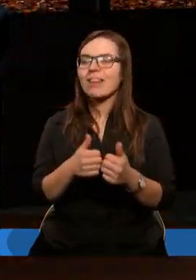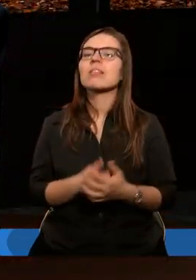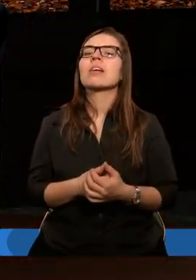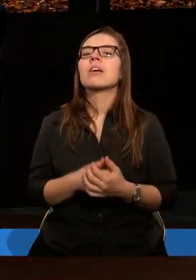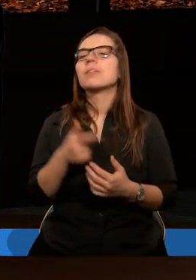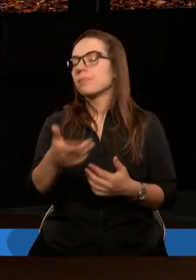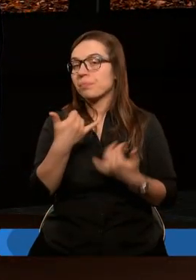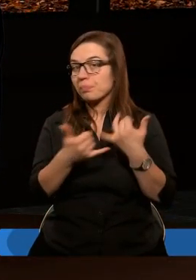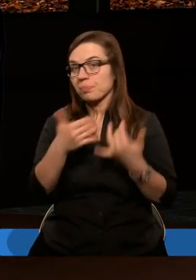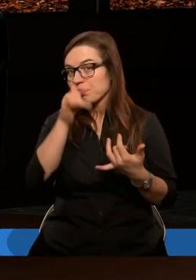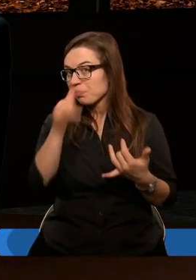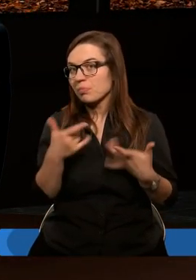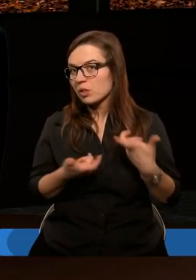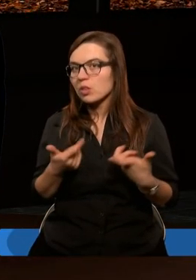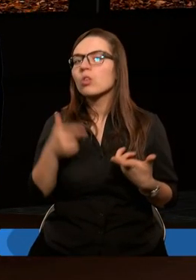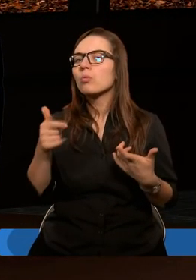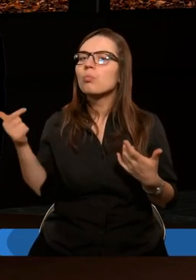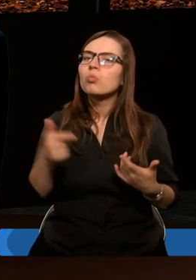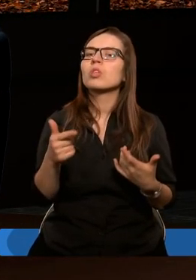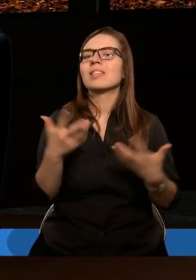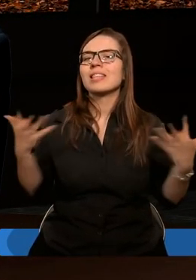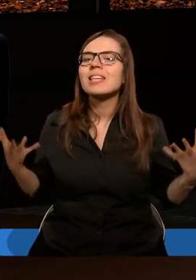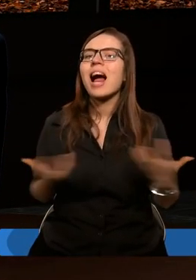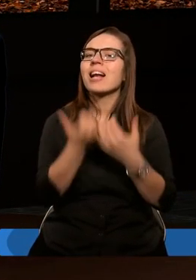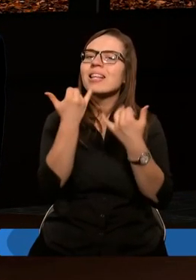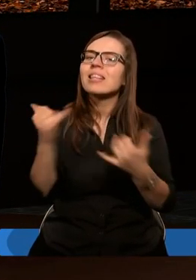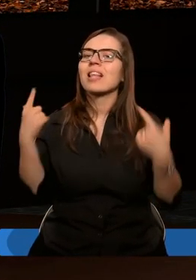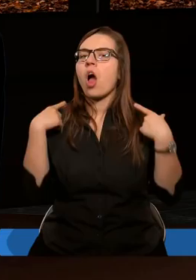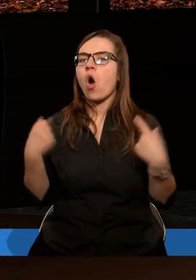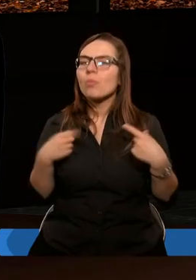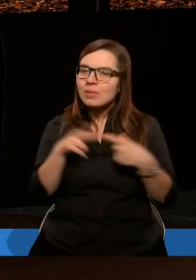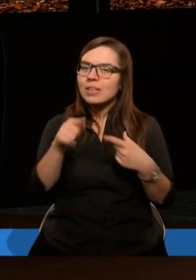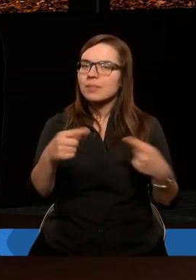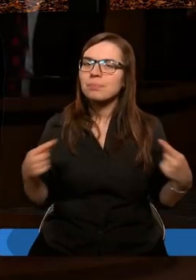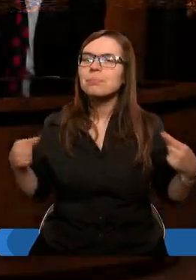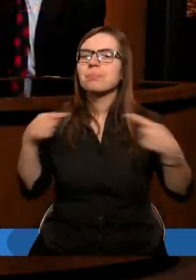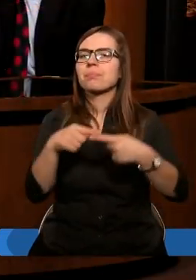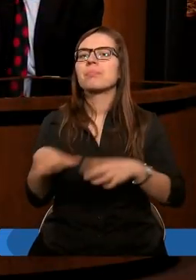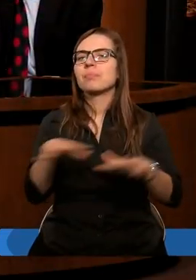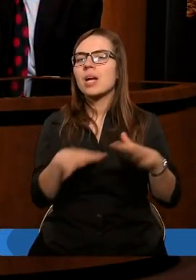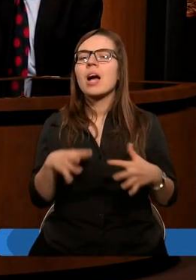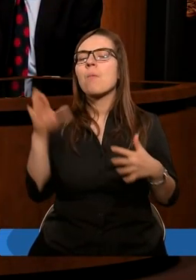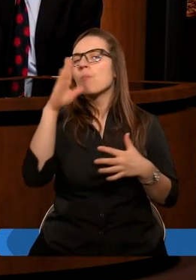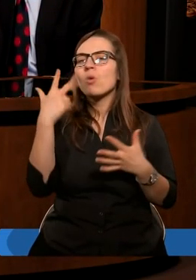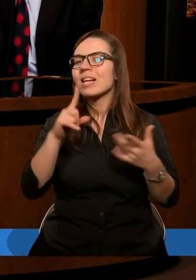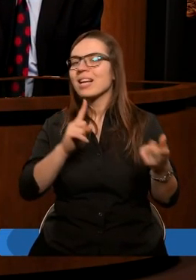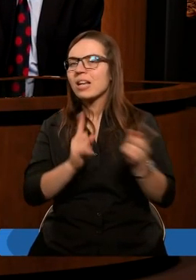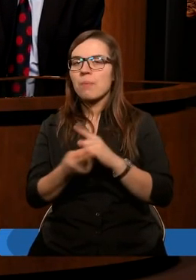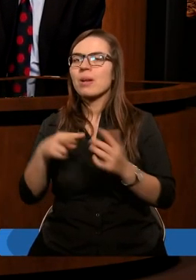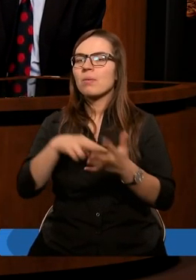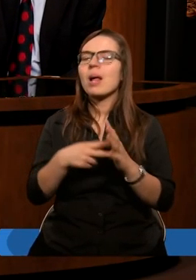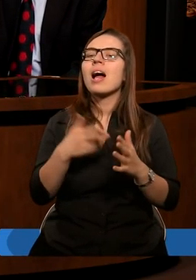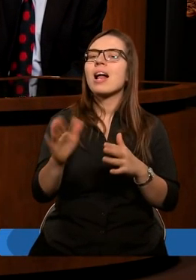a jeśli go nie spełniają, to Bóg musiał znaleźć kogoś innego w to miejsce. Bóg nie zmienił planów, ale zmienił